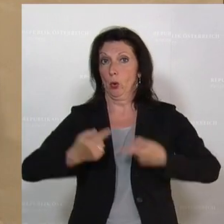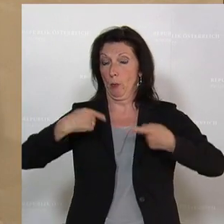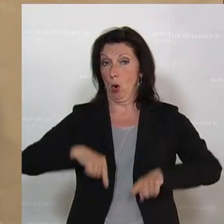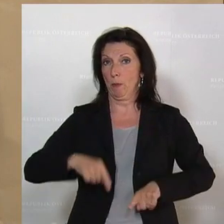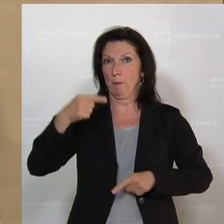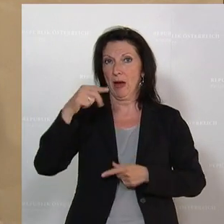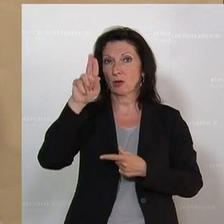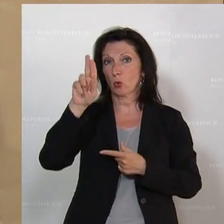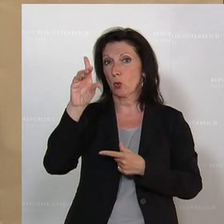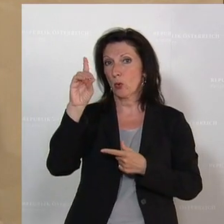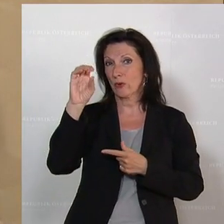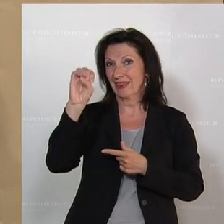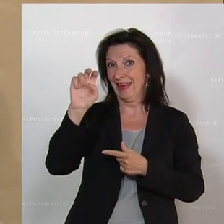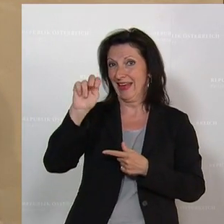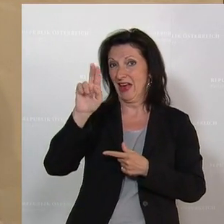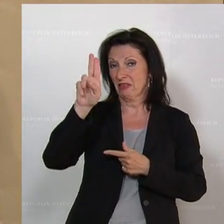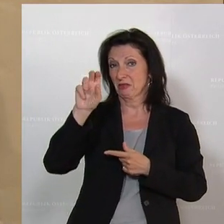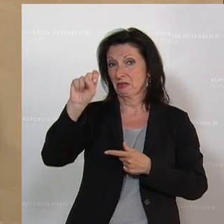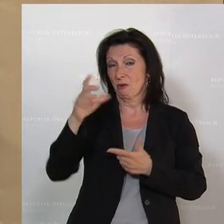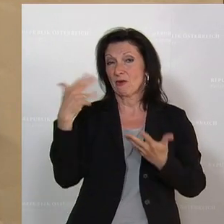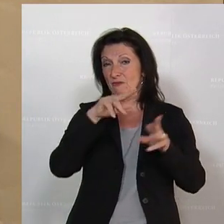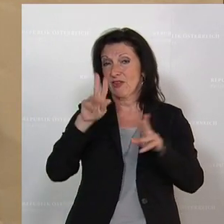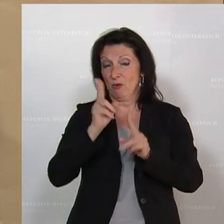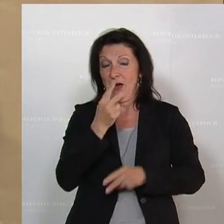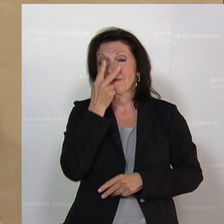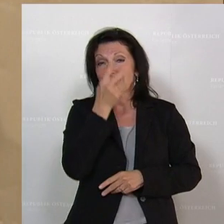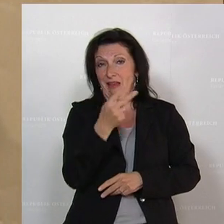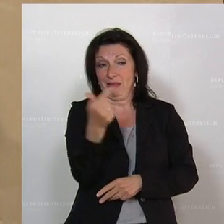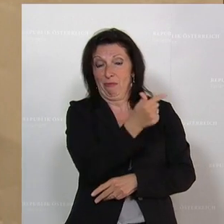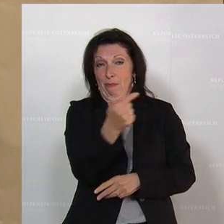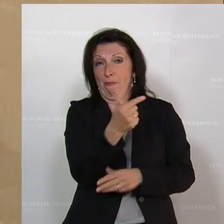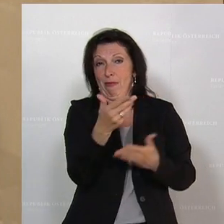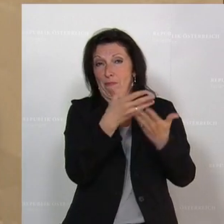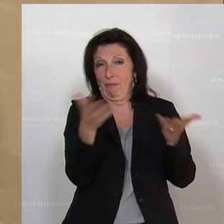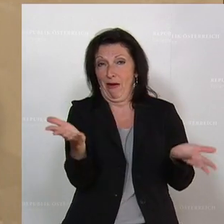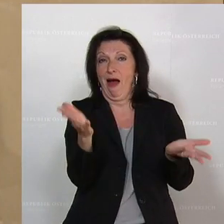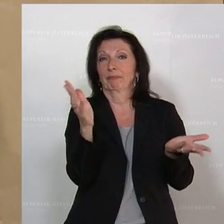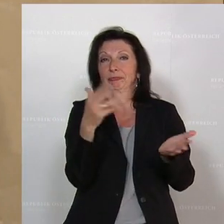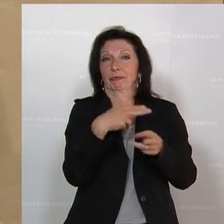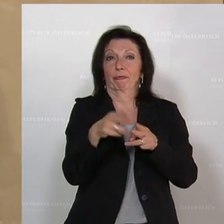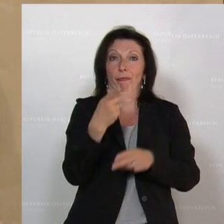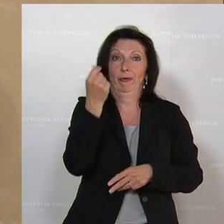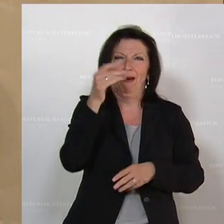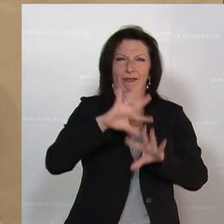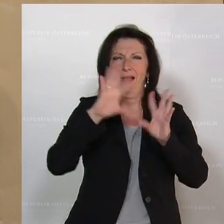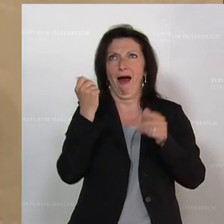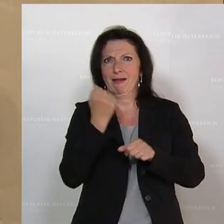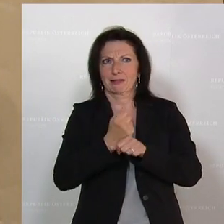offenbar bereit waren, gegen Geld mehr oder weniger alles zu tun, zu verkaufen, Gesetze,